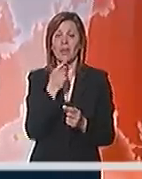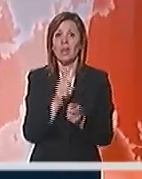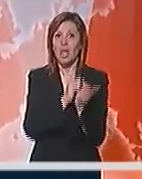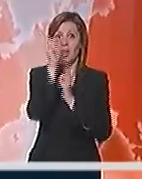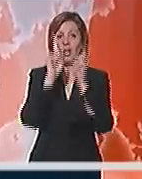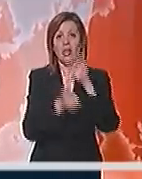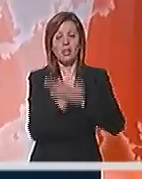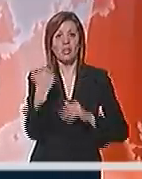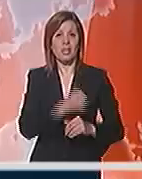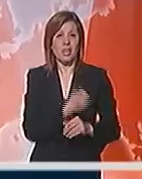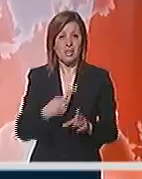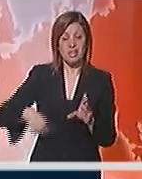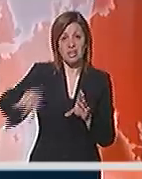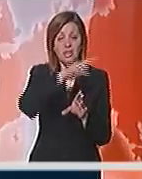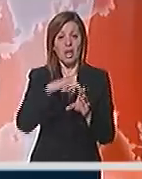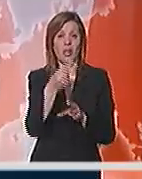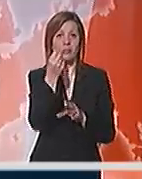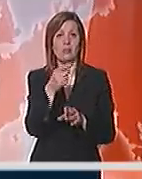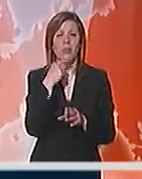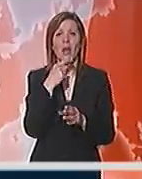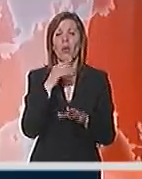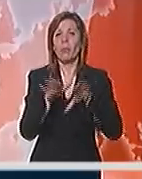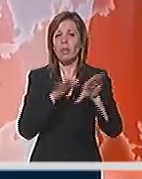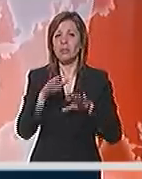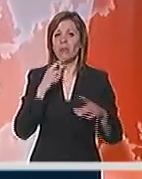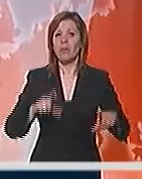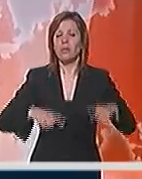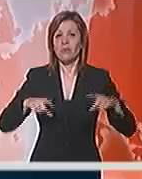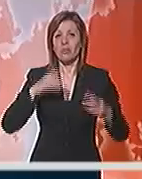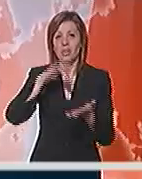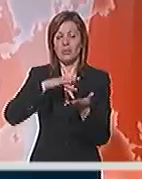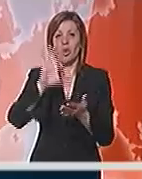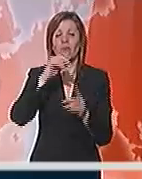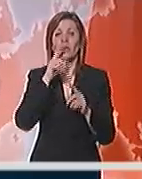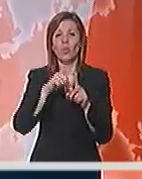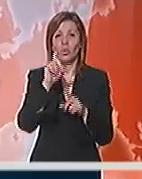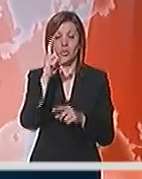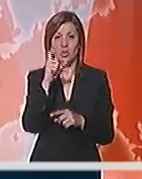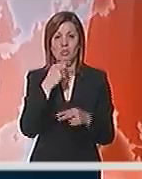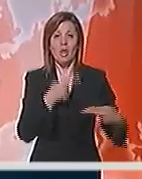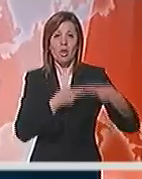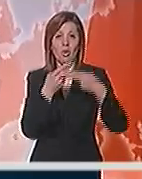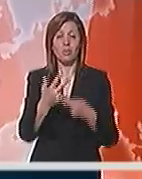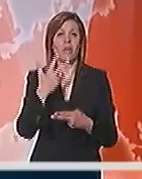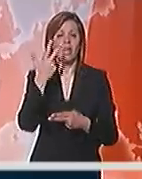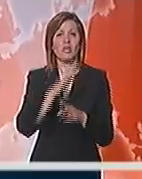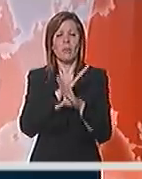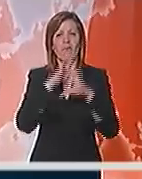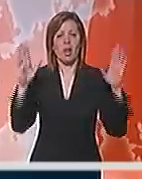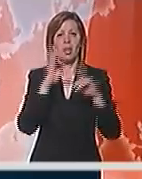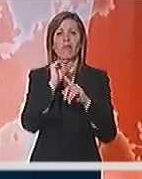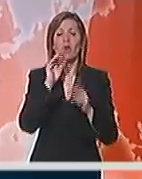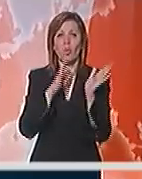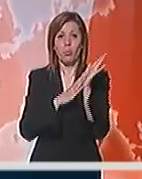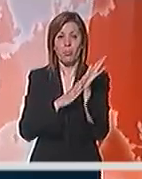izašla iz krize u celoj Srbiji, izjavio je ministar životne sredine i prostornog planiranja Oliver Dulić. Gostojući na trećem velikom forumu u